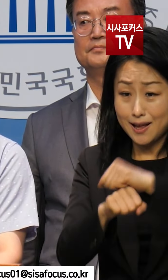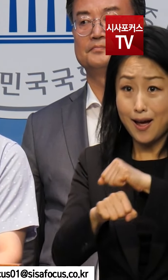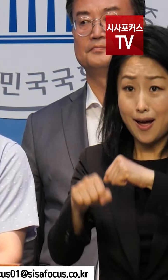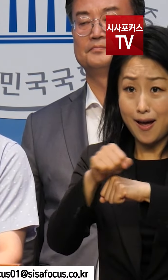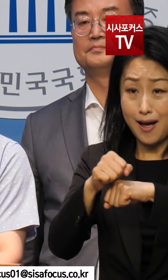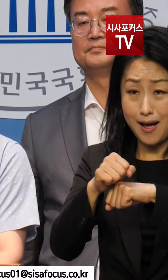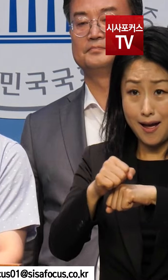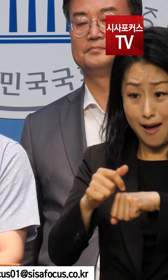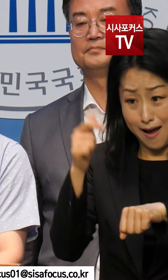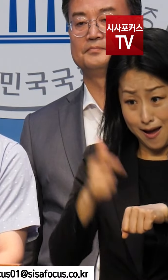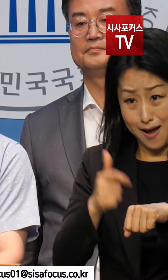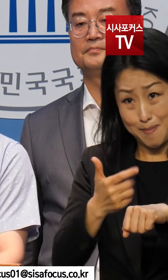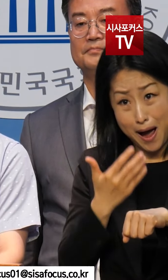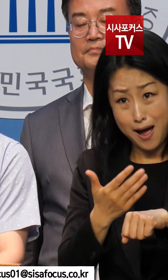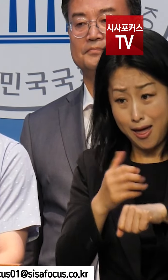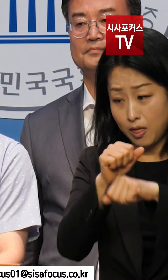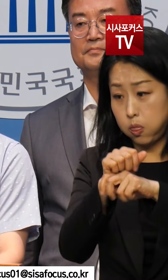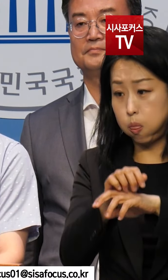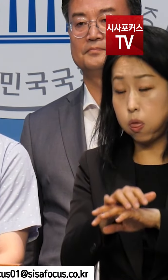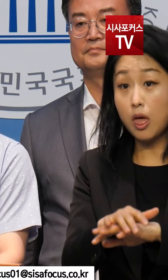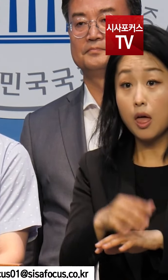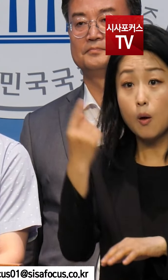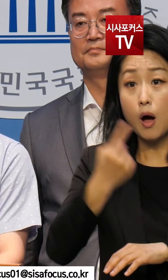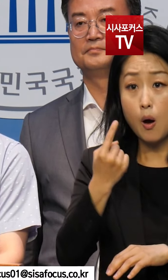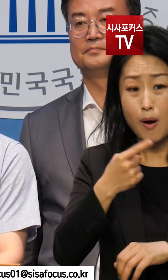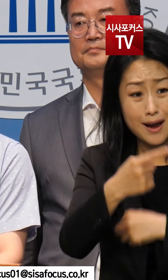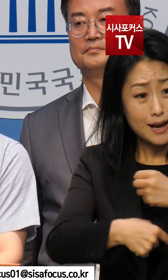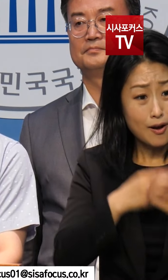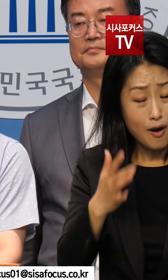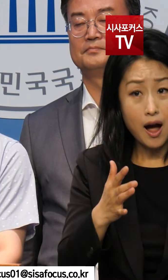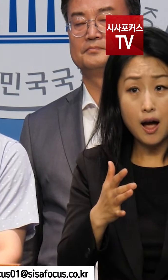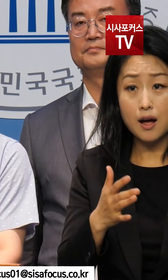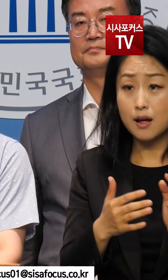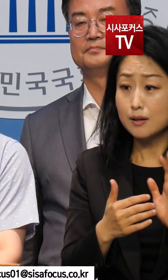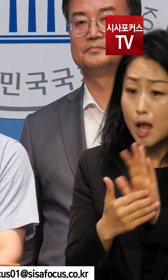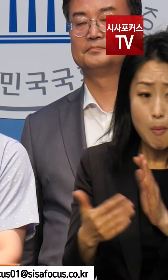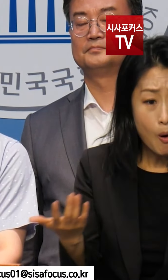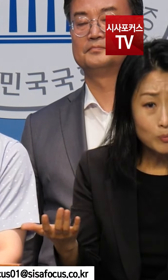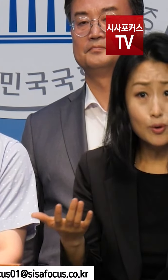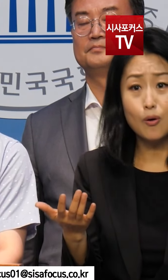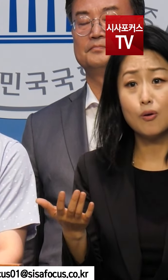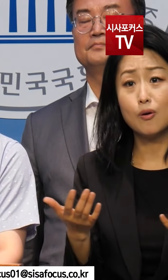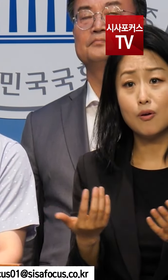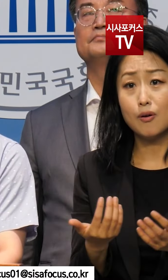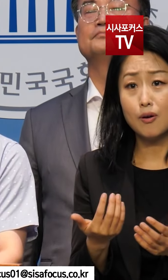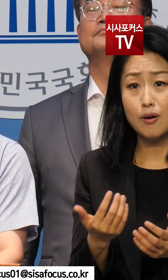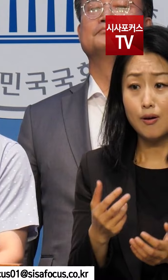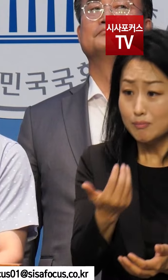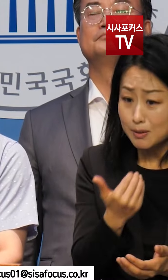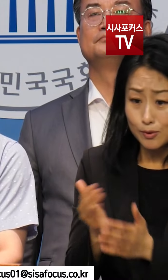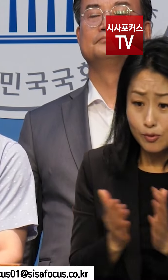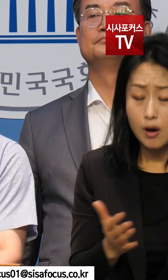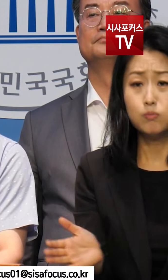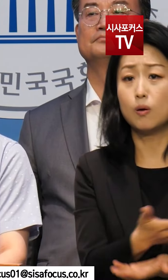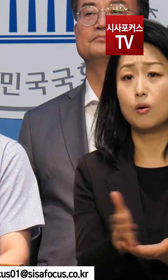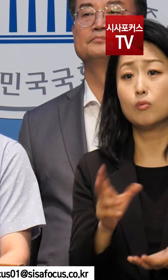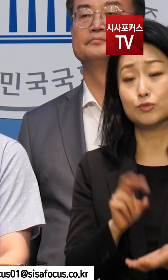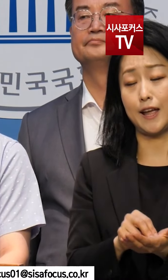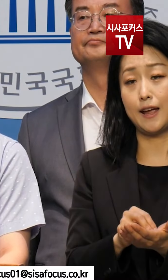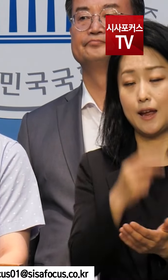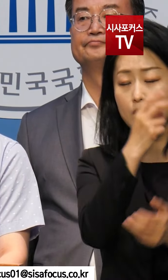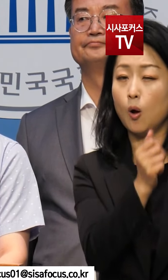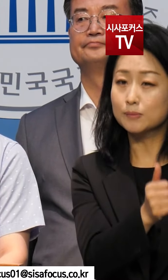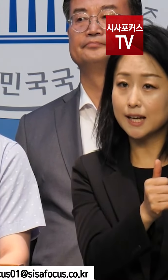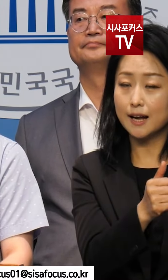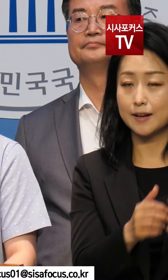올여름을 견뎌야 하는 상황입니다. 도대체 1년 동안 뭘 하고 있었는지 묻고 싶습니다. 검찰 역시